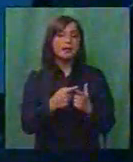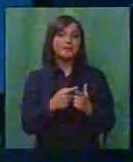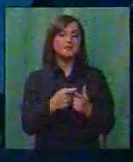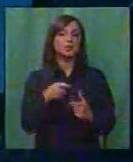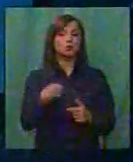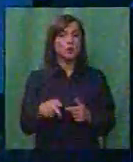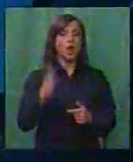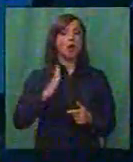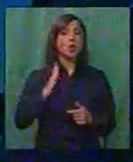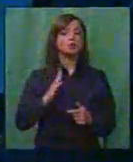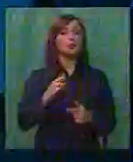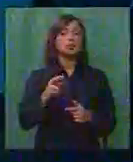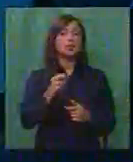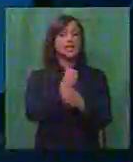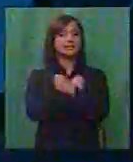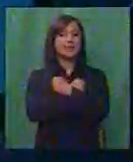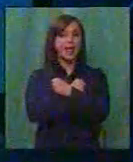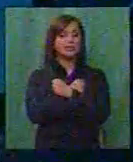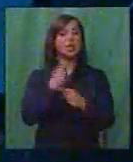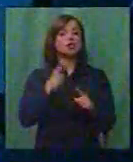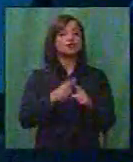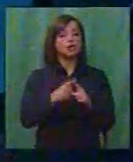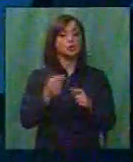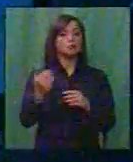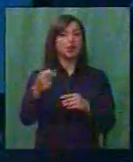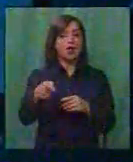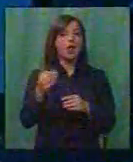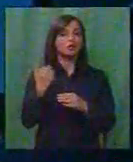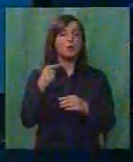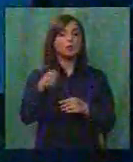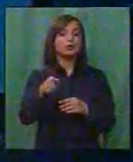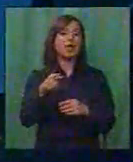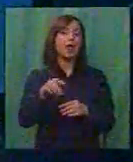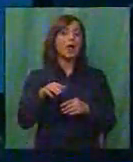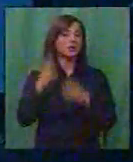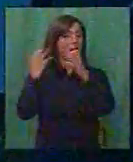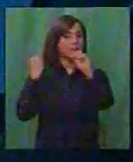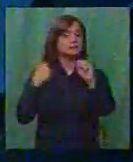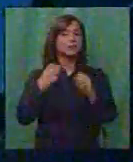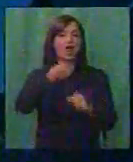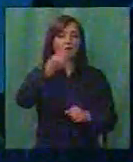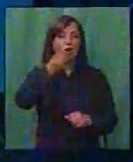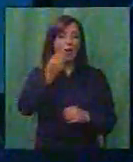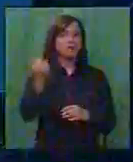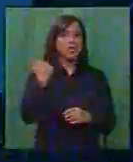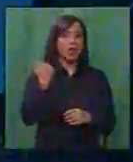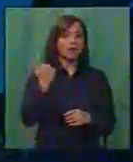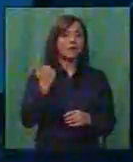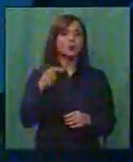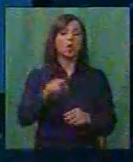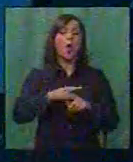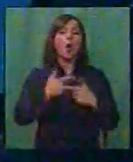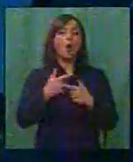тука е господин Змијанац, често добиваме од кајниф није информации и